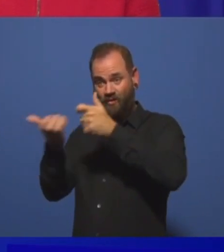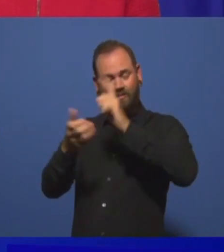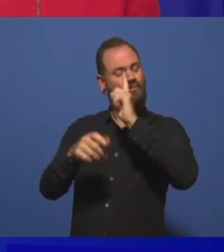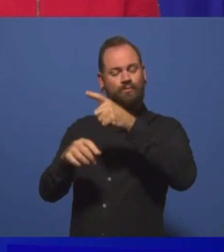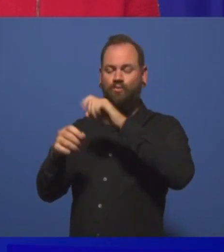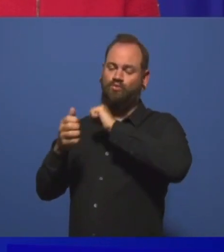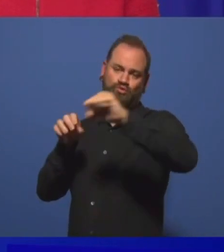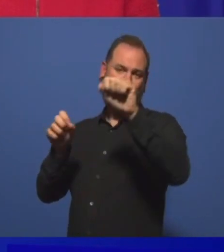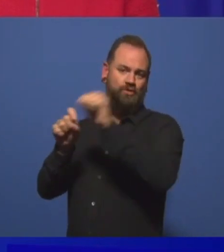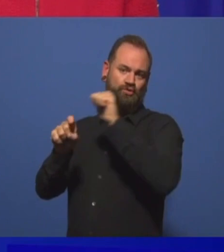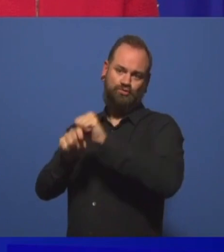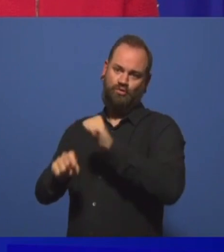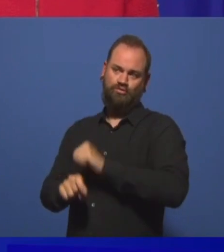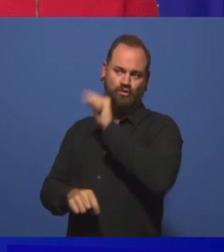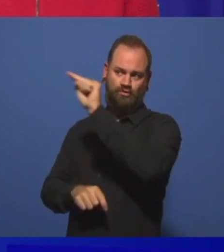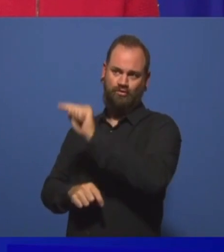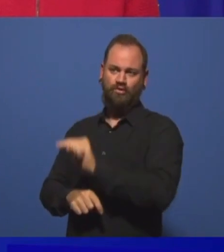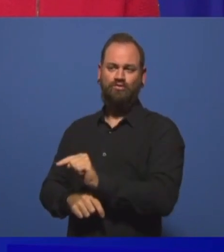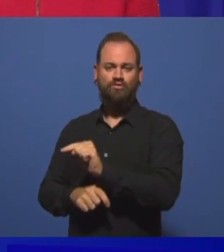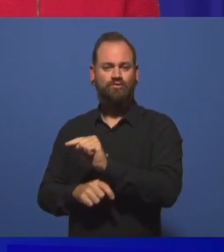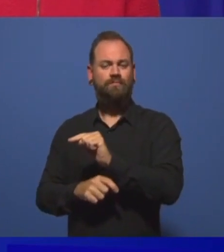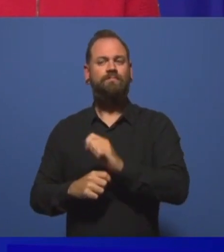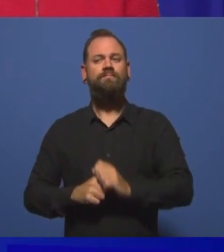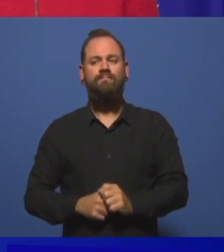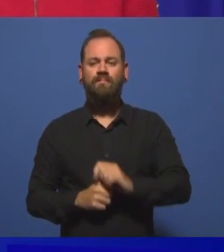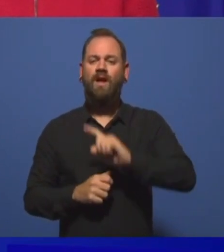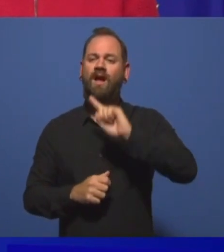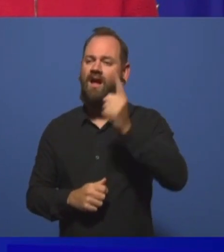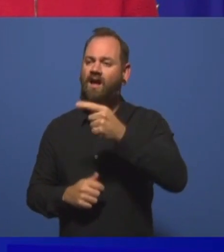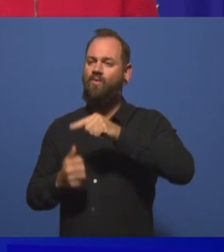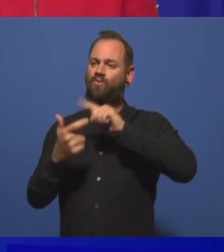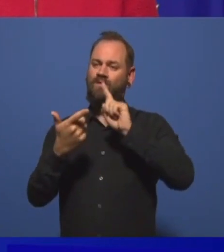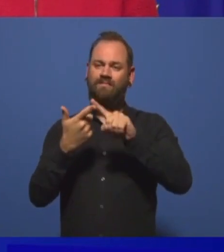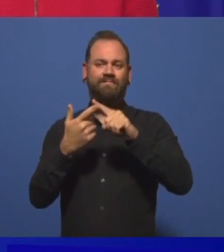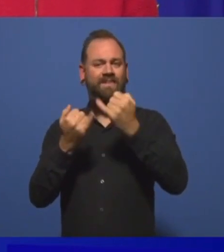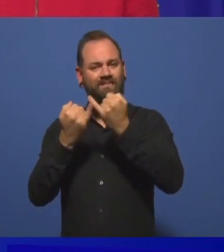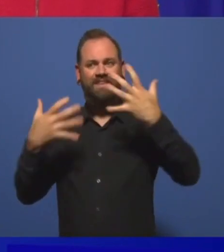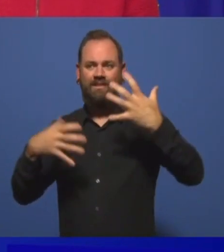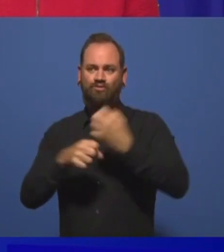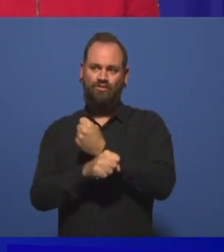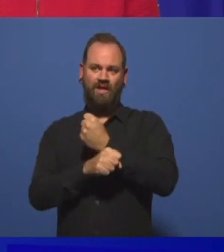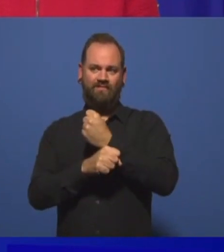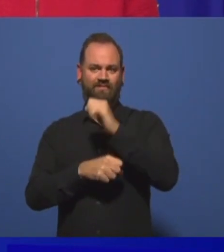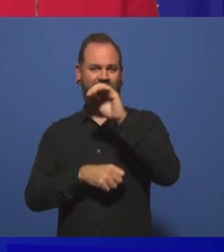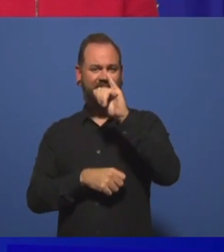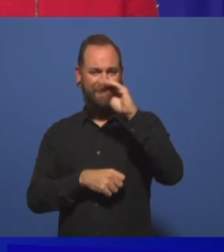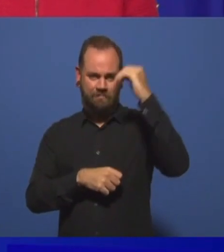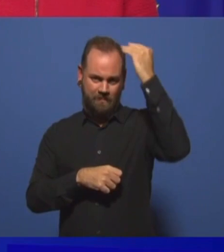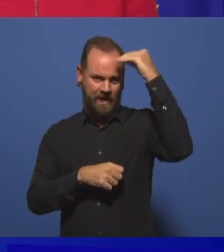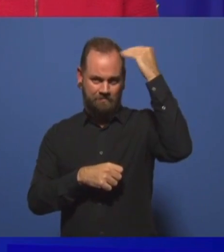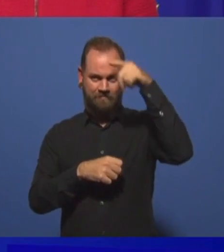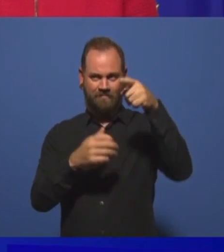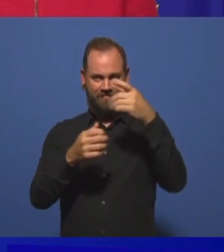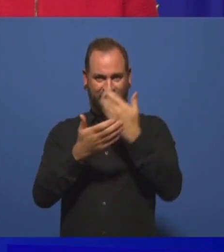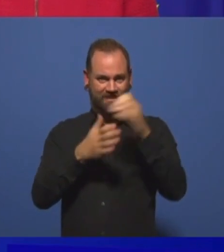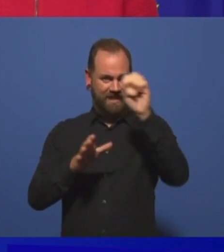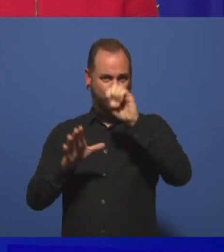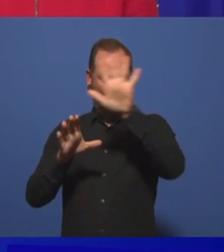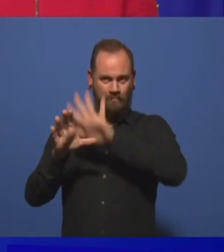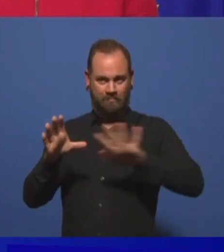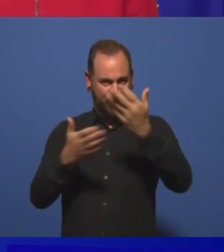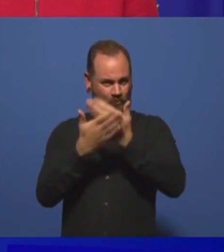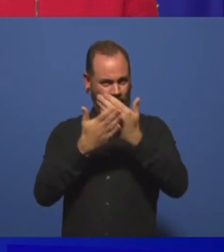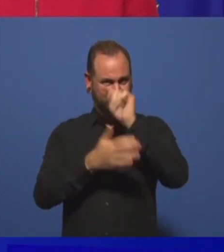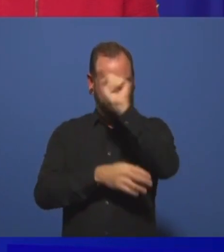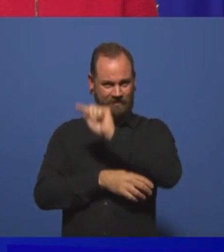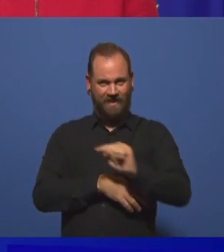Eine weitere Frage ist, wie können wir dafür sorgen, dass die Ausbildung der Imame in Europa verbessert wird? Können wir dafür sorgen, dass einerseits die